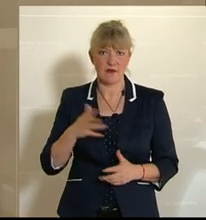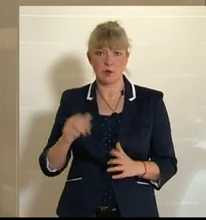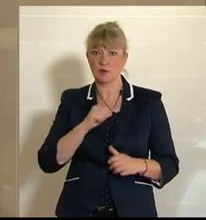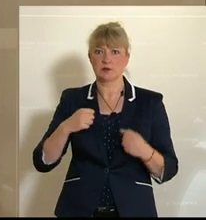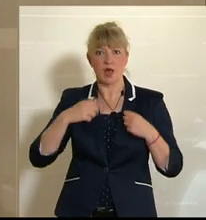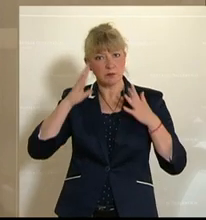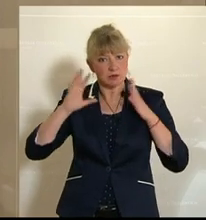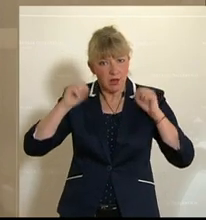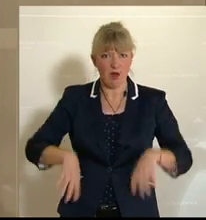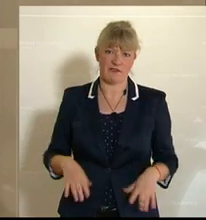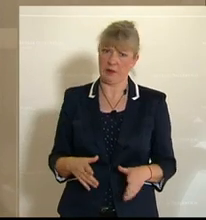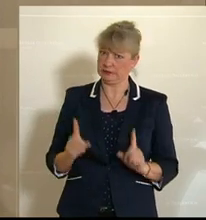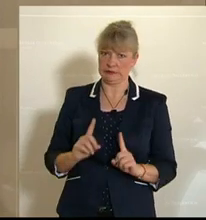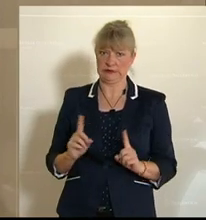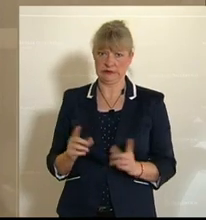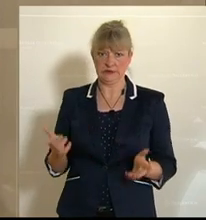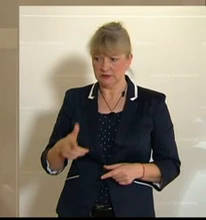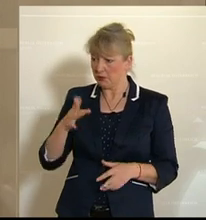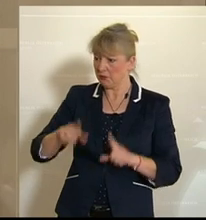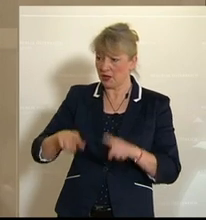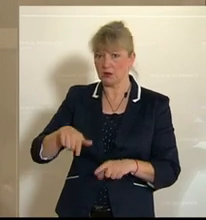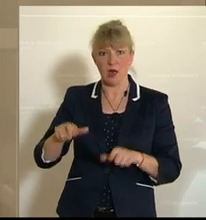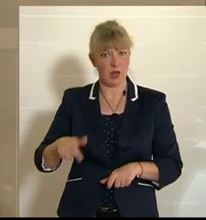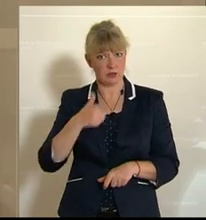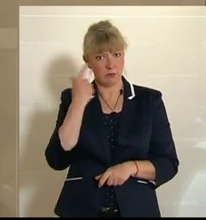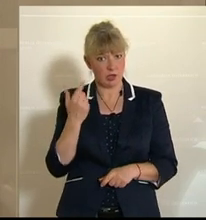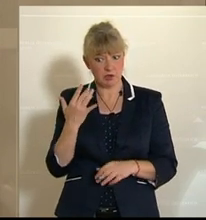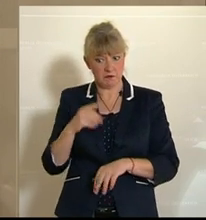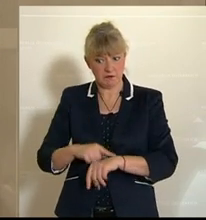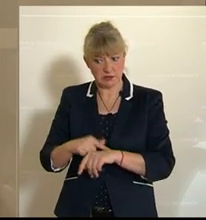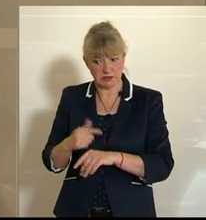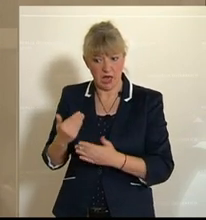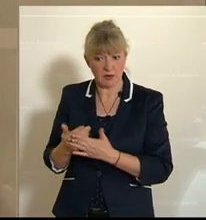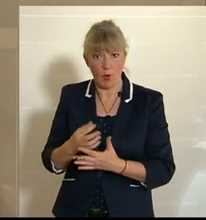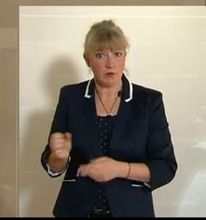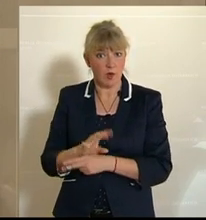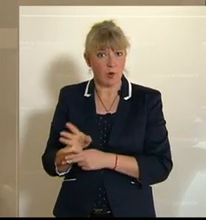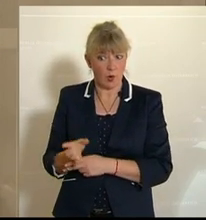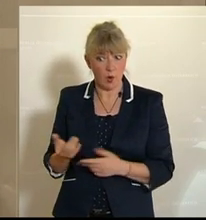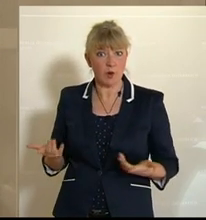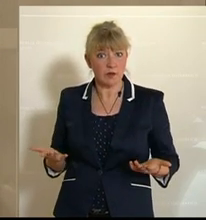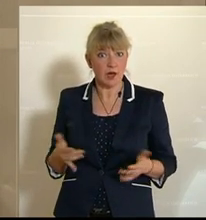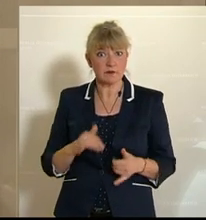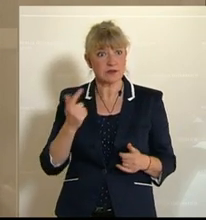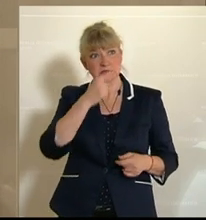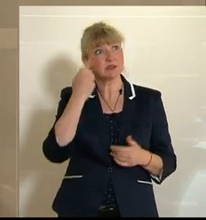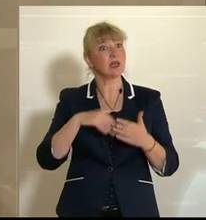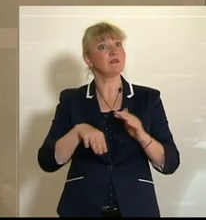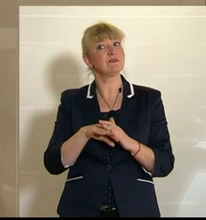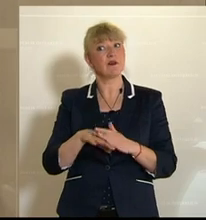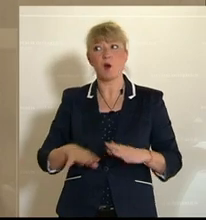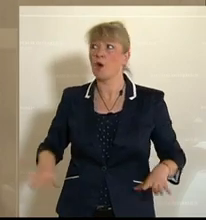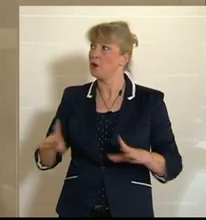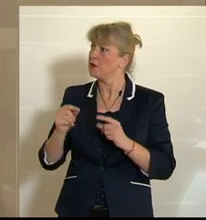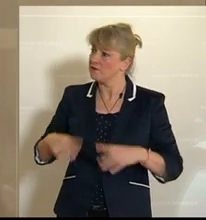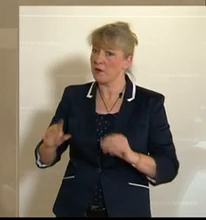Selbstaufgabe. Wie viel Zeit bleibt so manchen alten Menschen überhaupt noch, auch ohne Coronavirus, die Tage sinnvoll, im Kreis